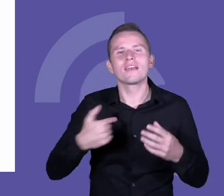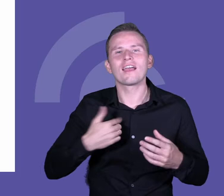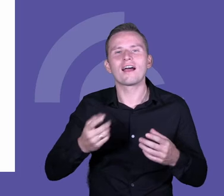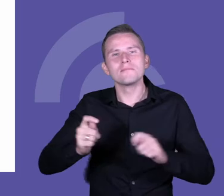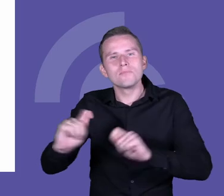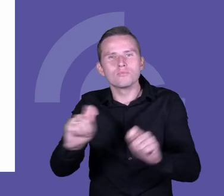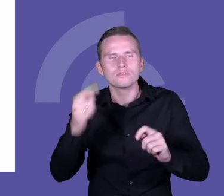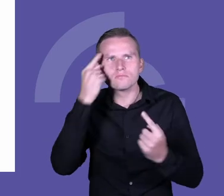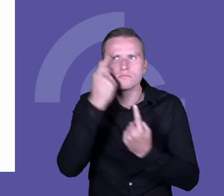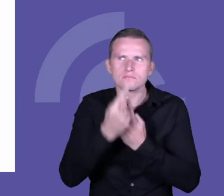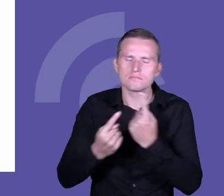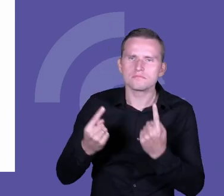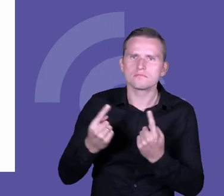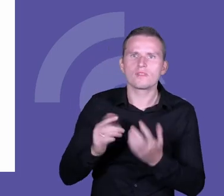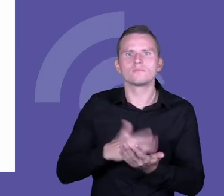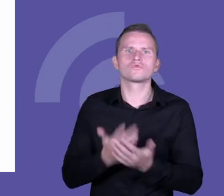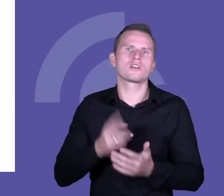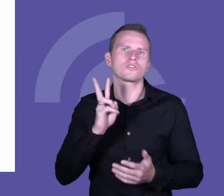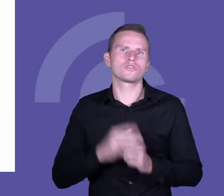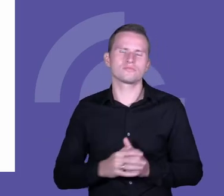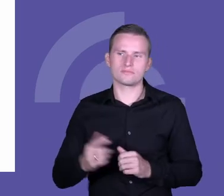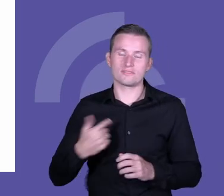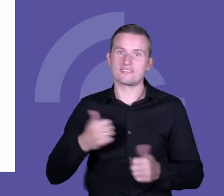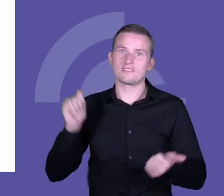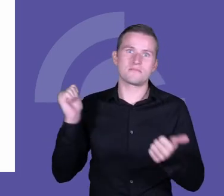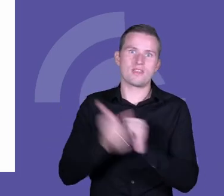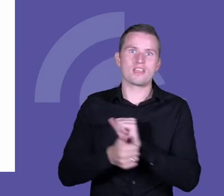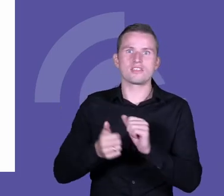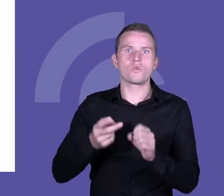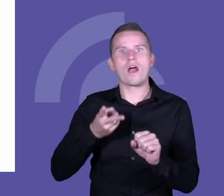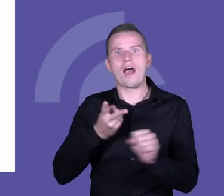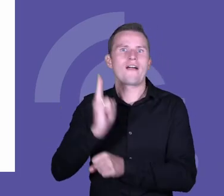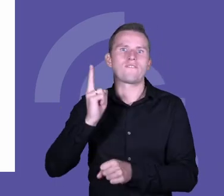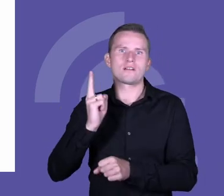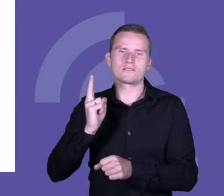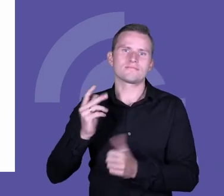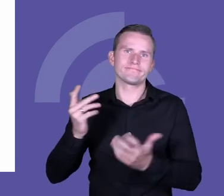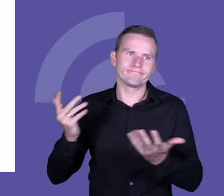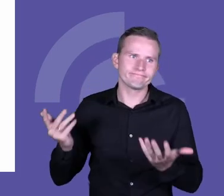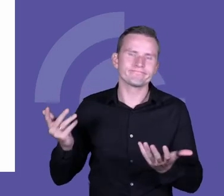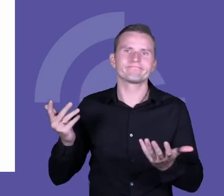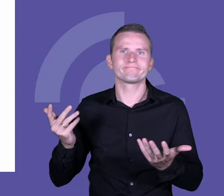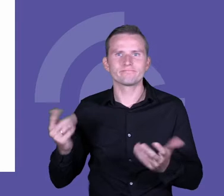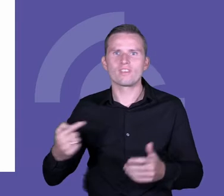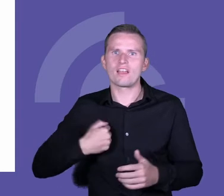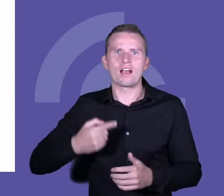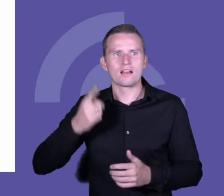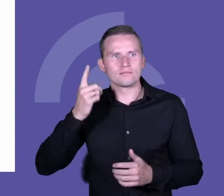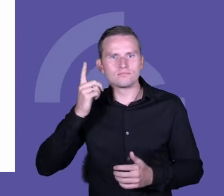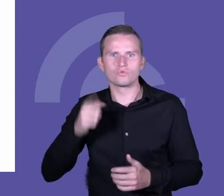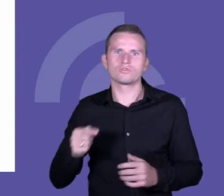zmienił się właśnie awans, muszę nadrobić zmiany, muszę być tutaj na czasie.